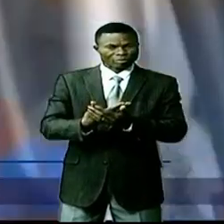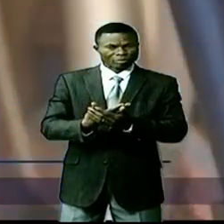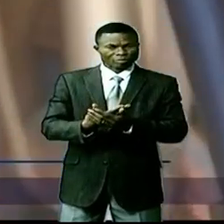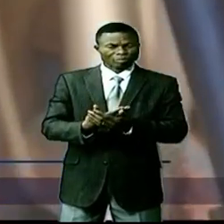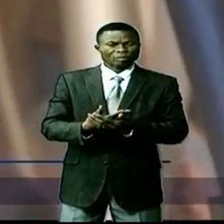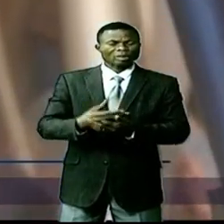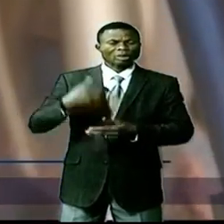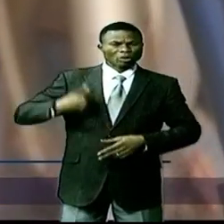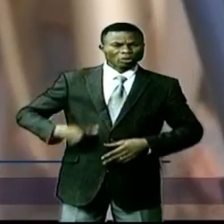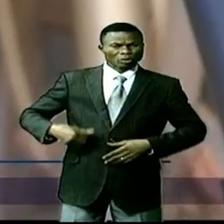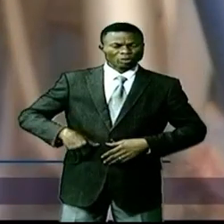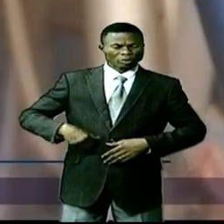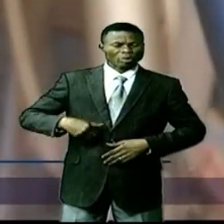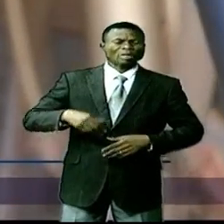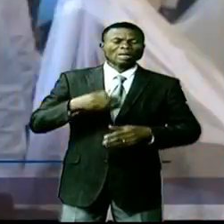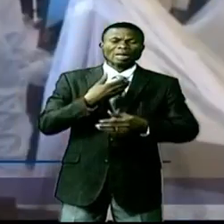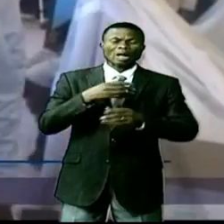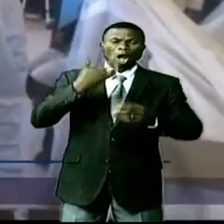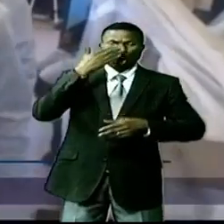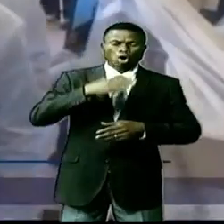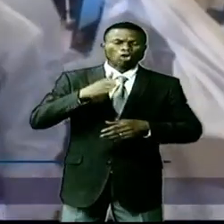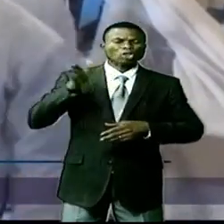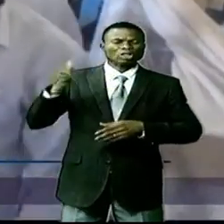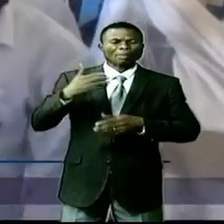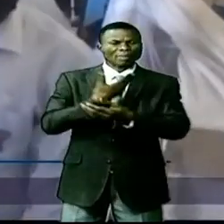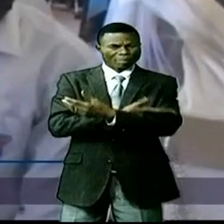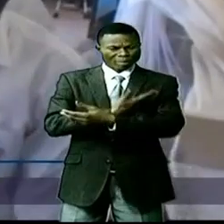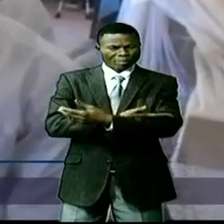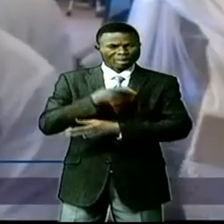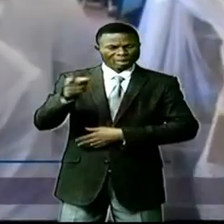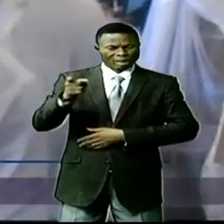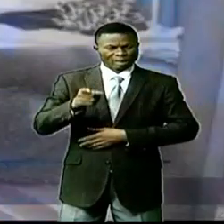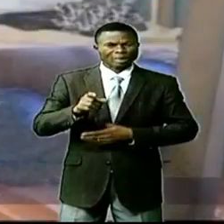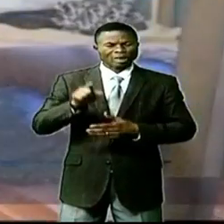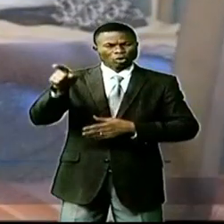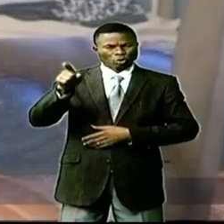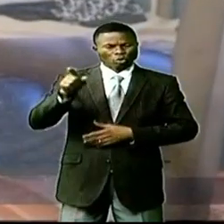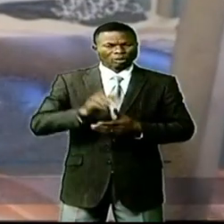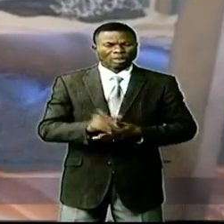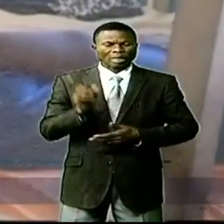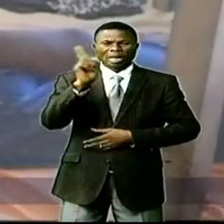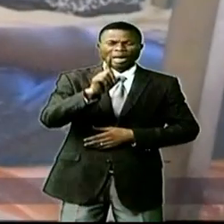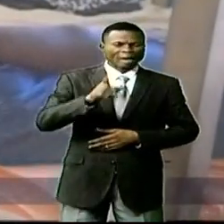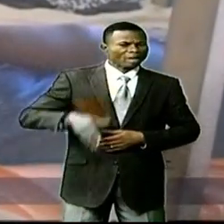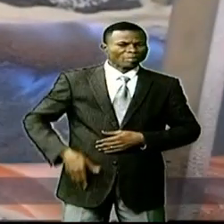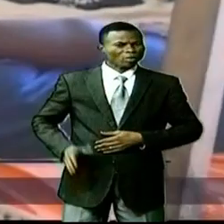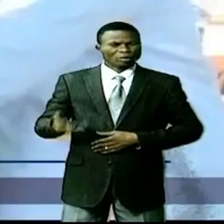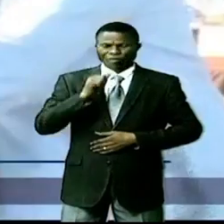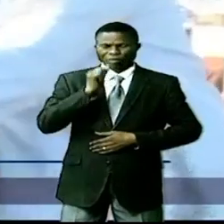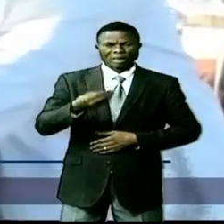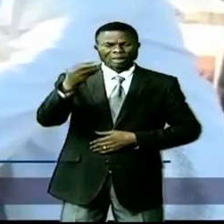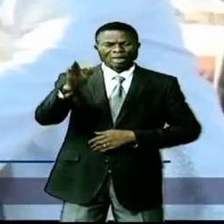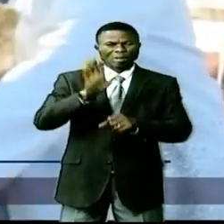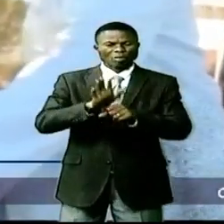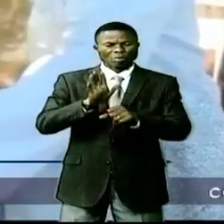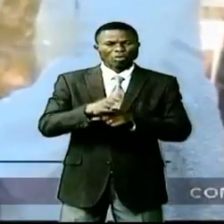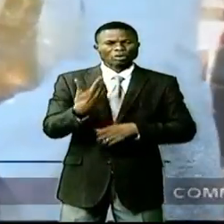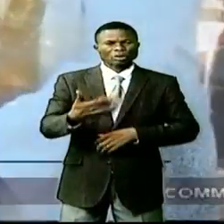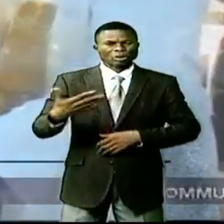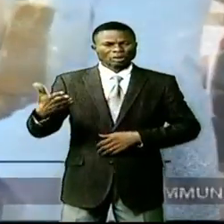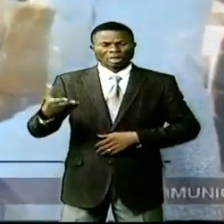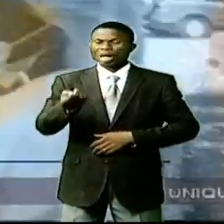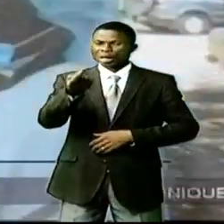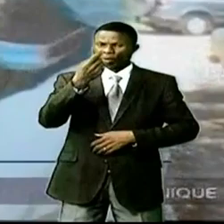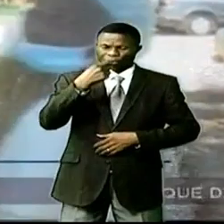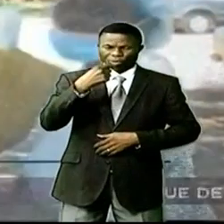interne, la pédiatrie et autres services. Yannick Loutandila n'est pas allé main vide. Il a remis un lot important de